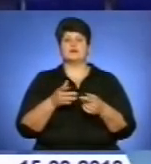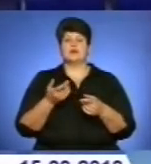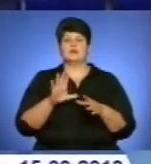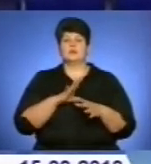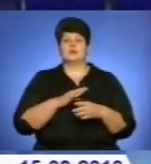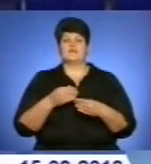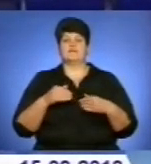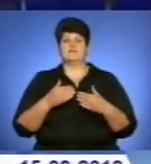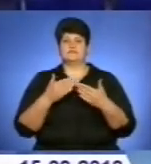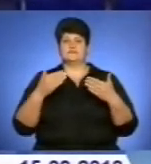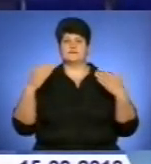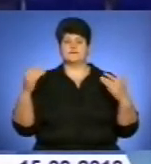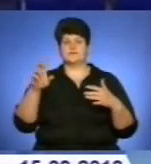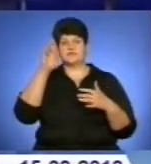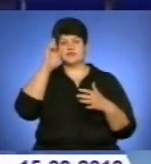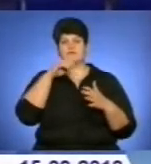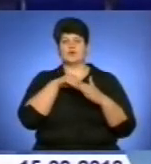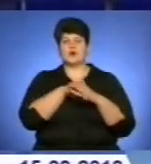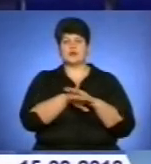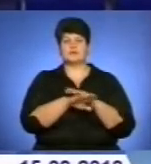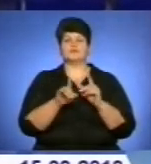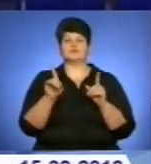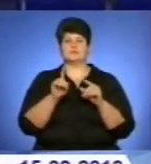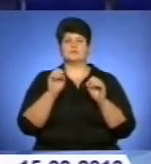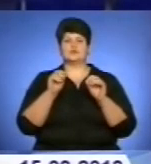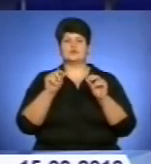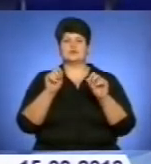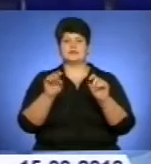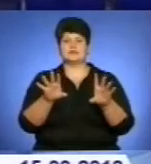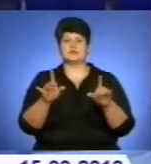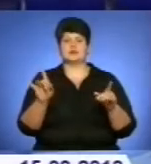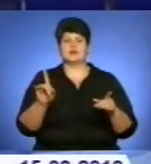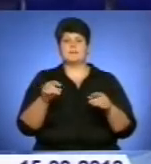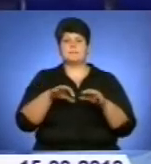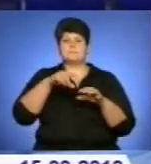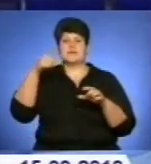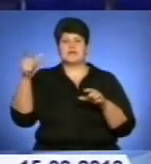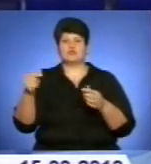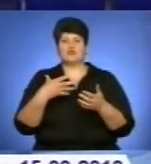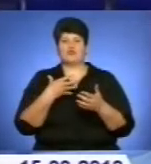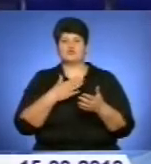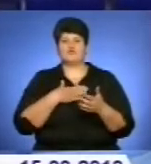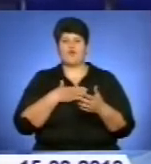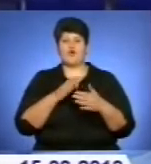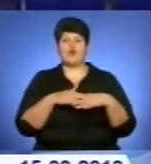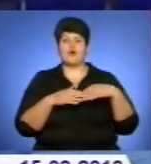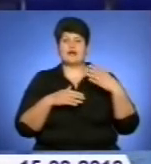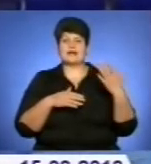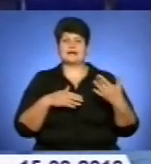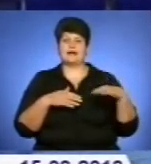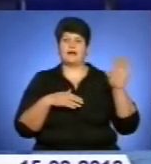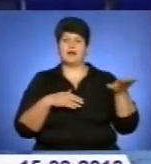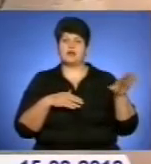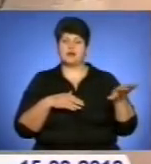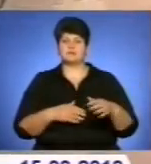16 березня виповнюється 65 років тернопільському поету, перекладачу, художнику, громадськополітичному діячу Михайлу Левицькому.